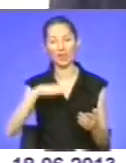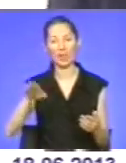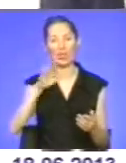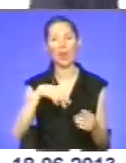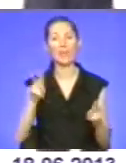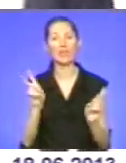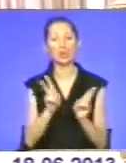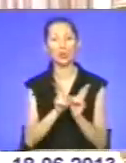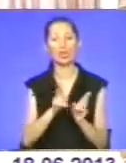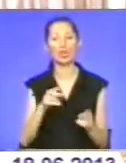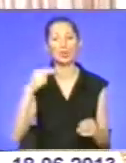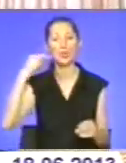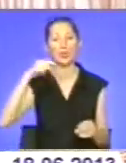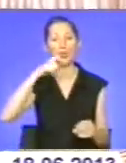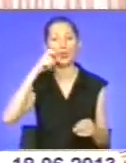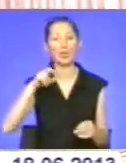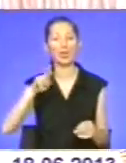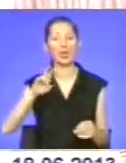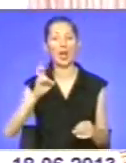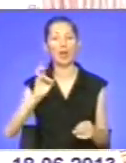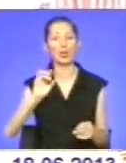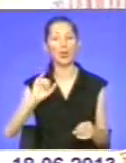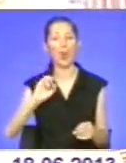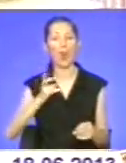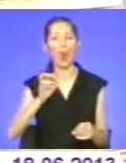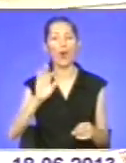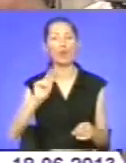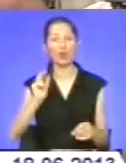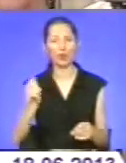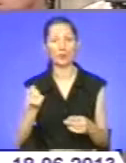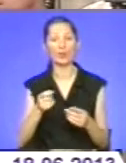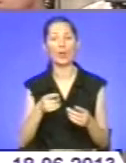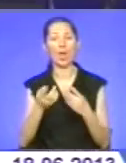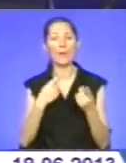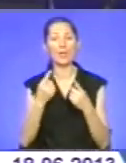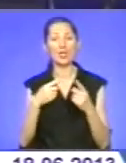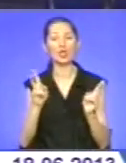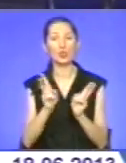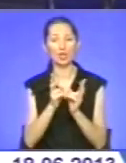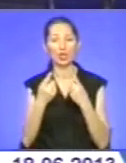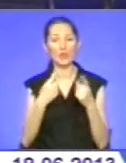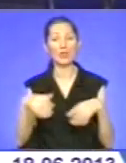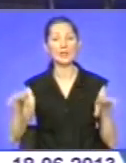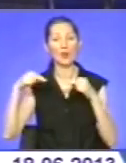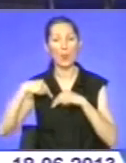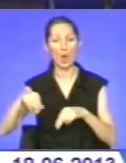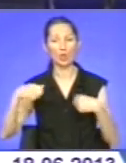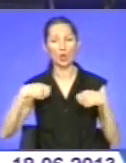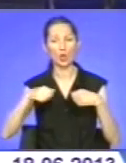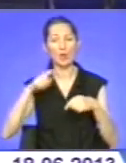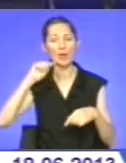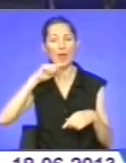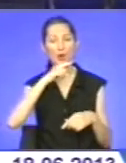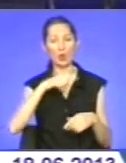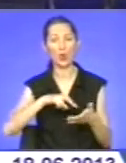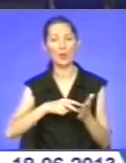українсько-білоруських перемовин у розширеному складі говорили про співпрацю у торгівлі, економіці, культурі, обговорили гуманітарні